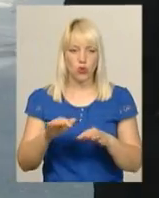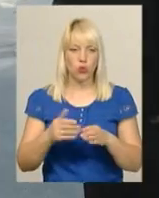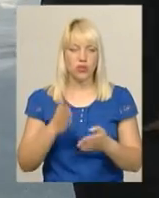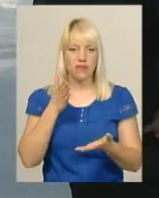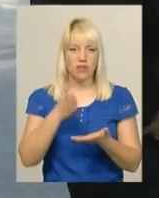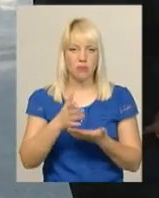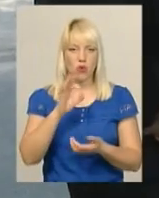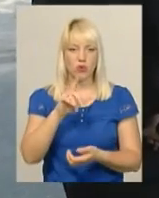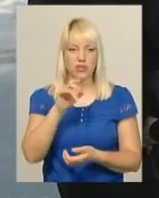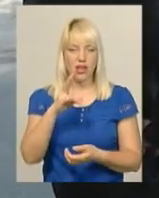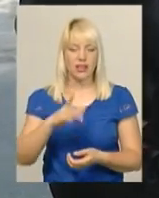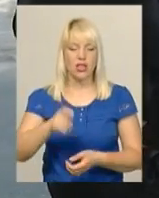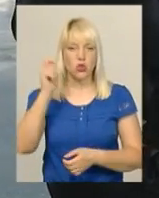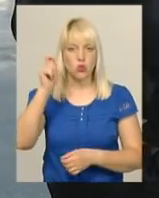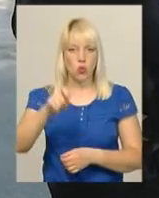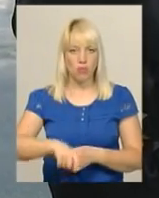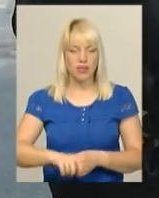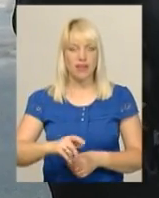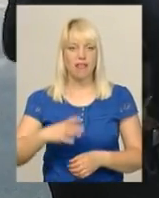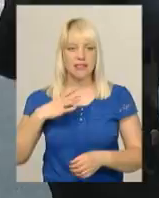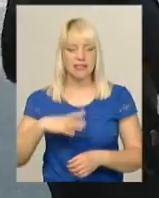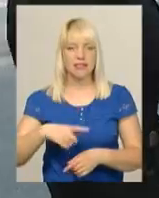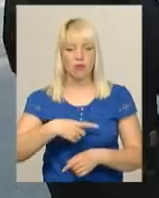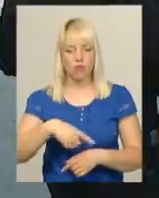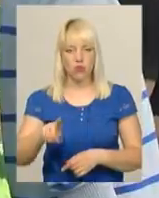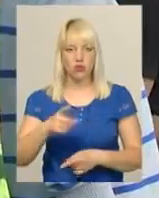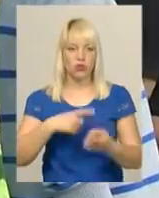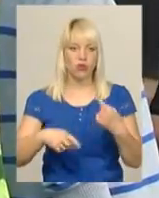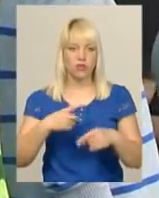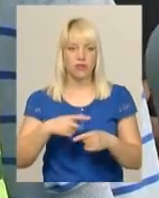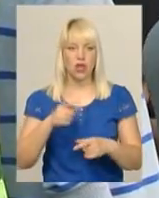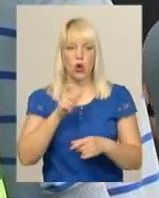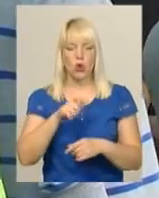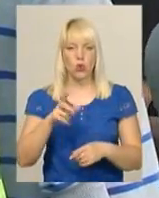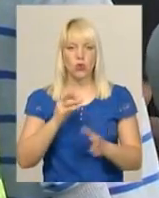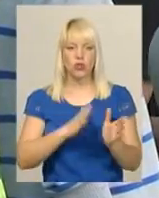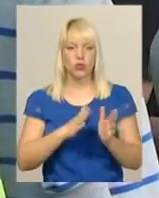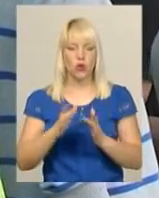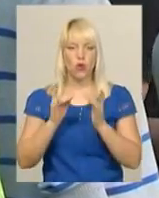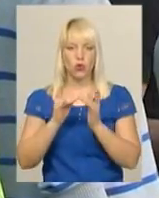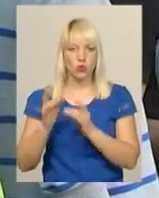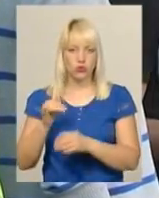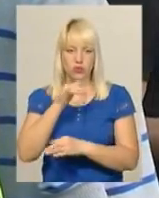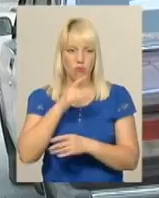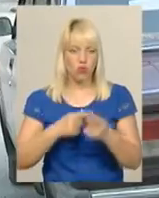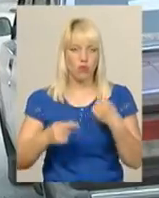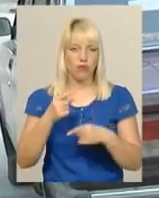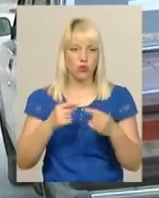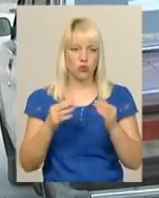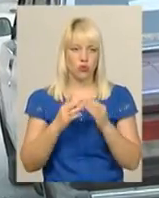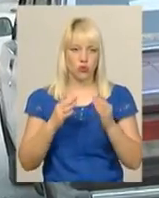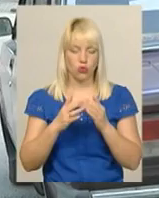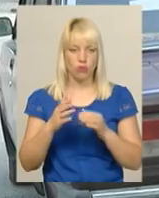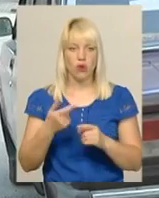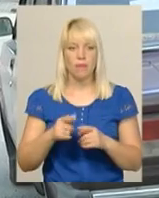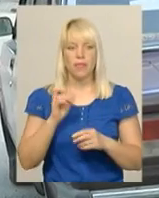зупиняють і змушують розвертатися. Люди з гуртожитку на території училища не можуть потрапити додому. Як повідомила прес-секретар